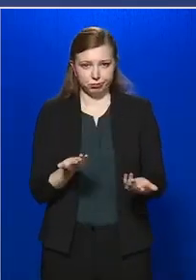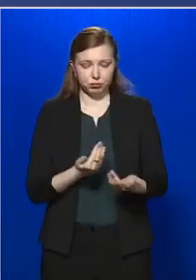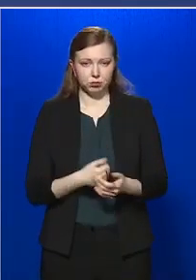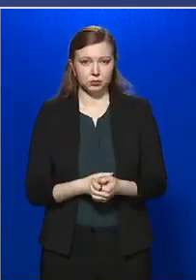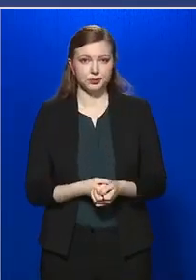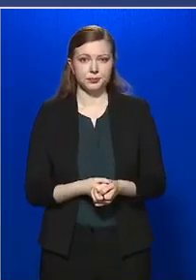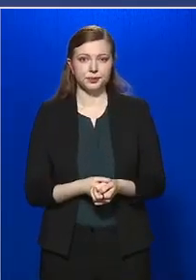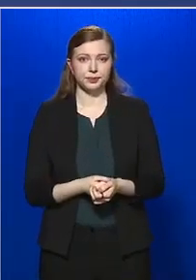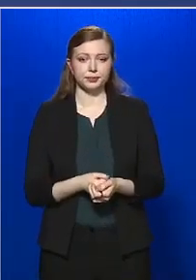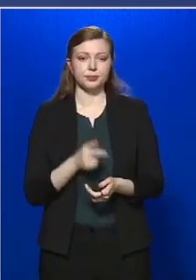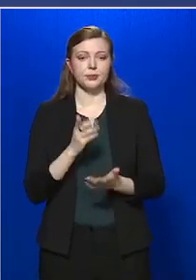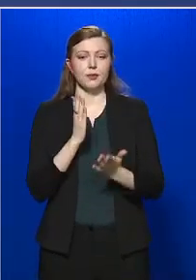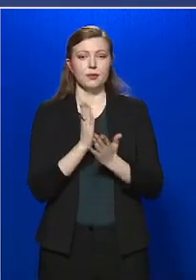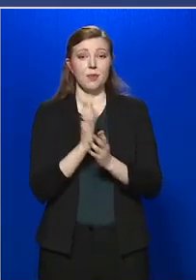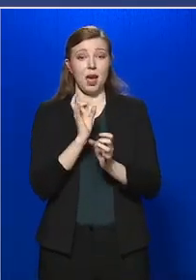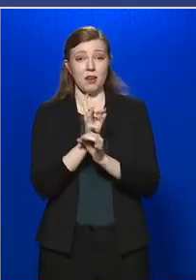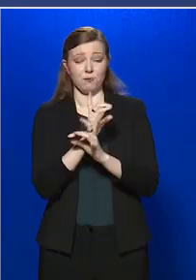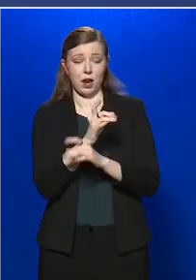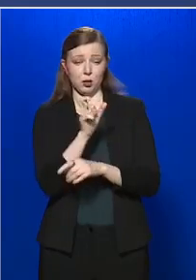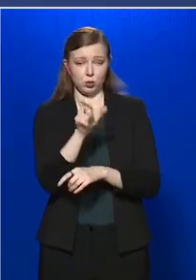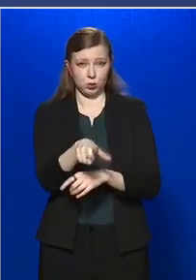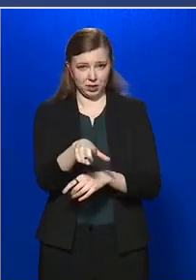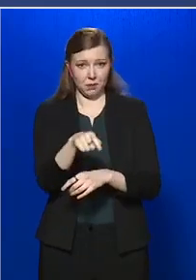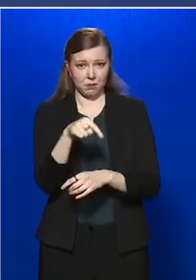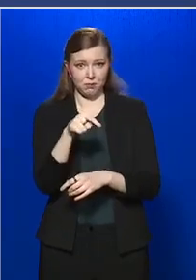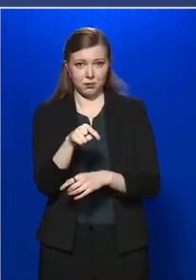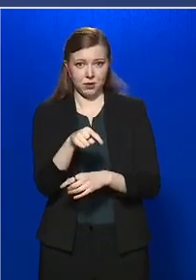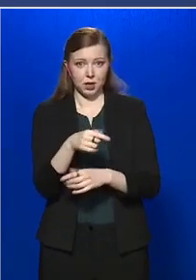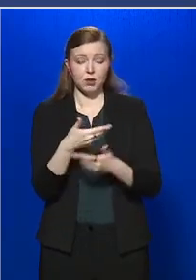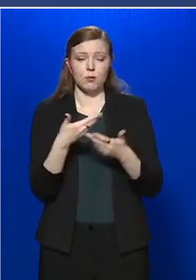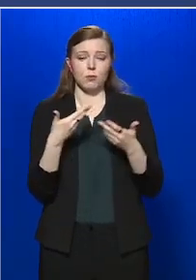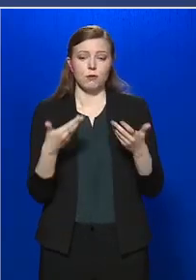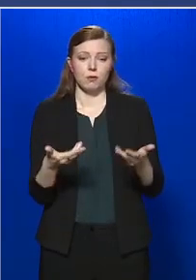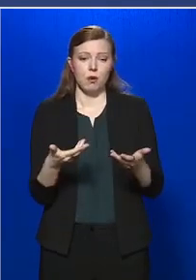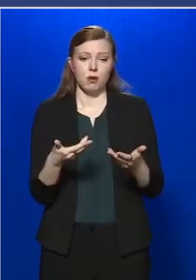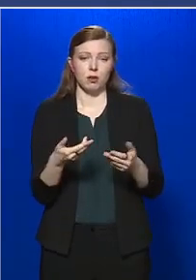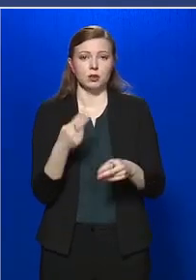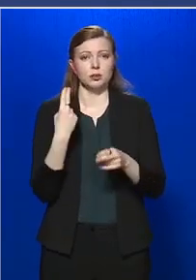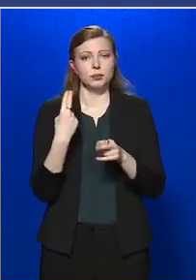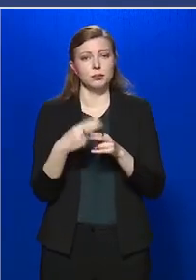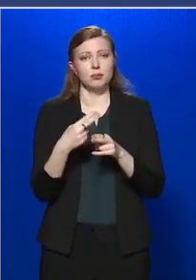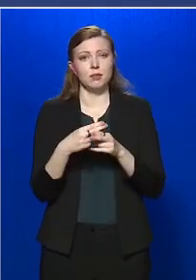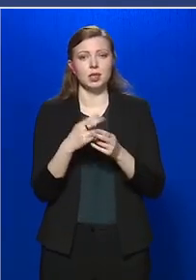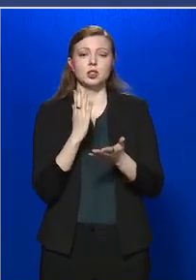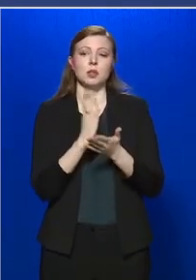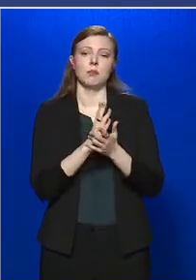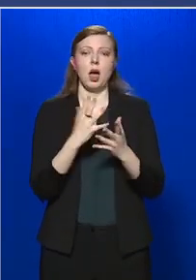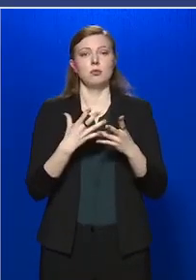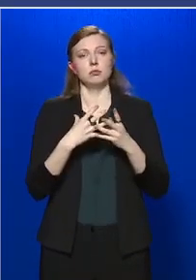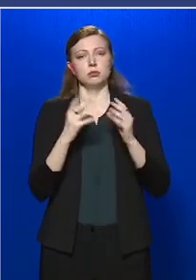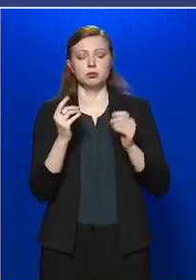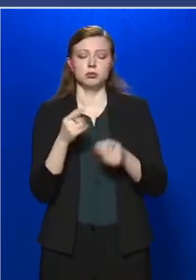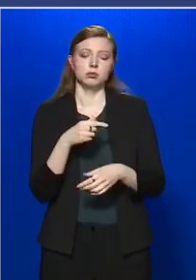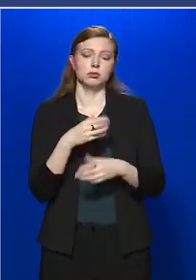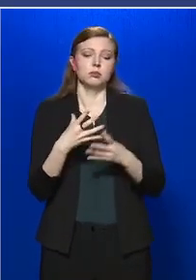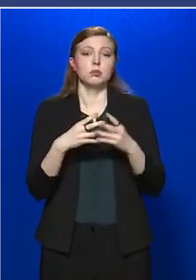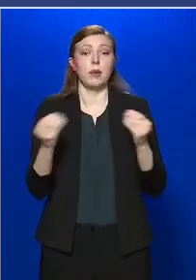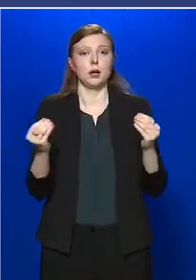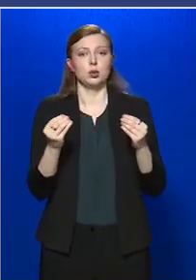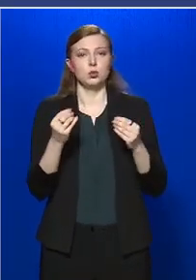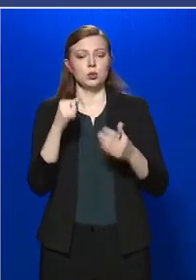hogy egy már megfertőződött személy, vagy a betegségen átesett személyt